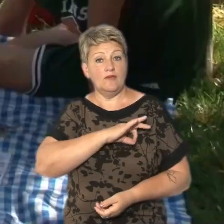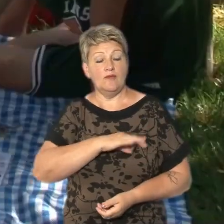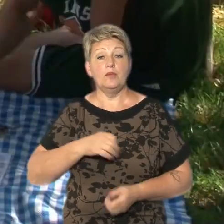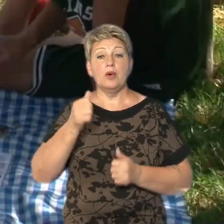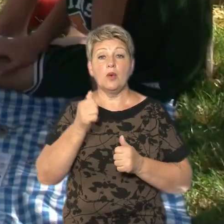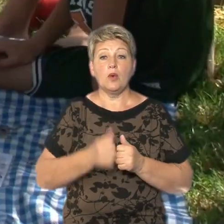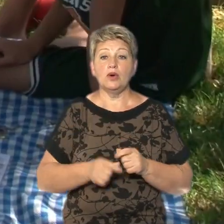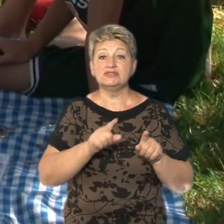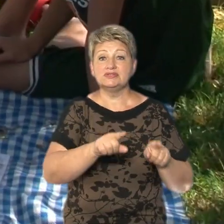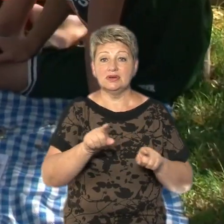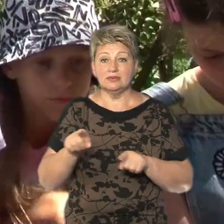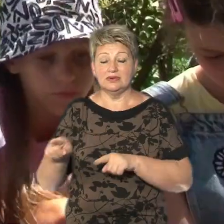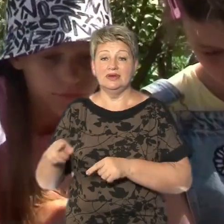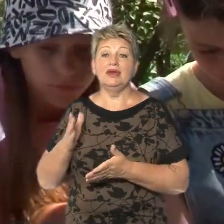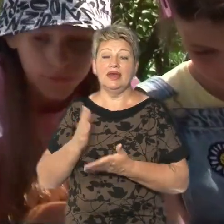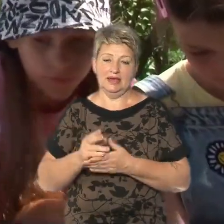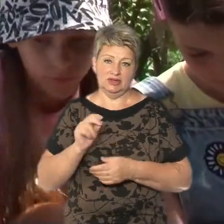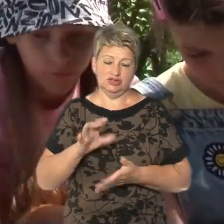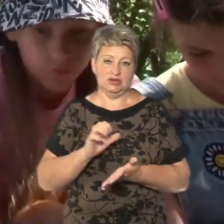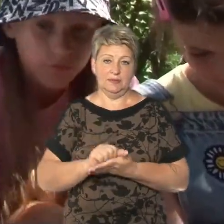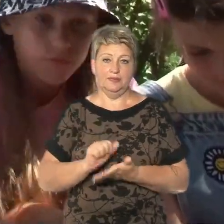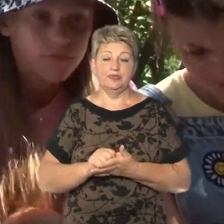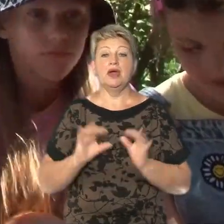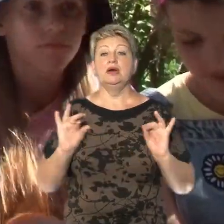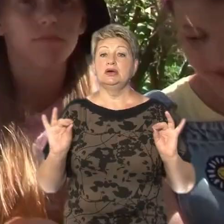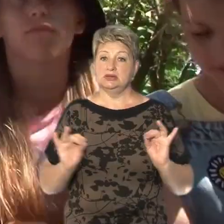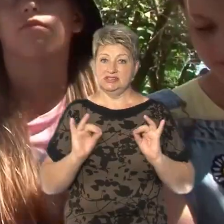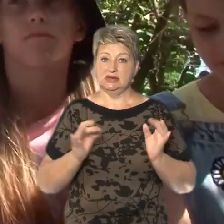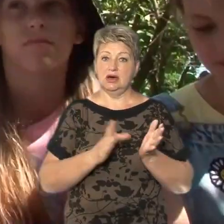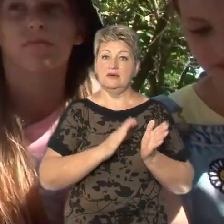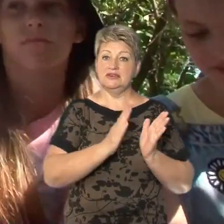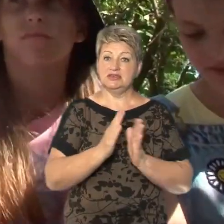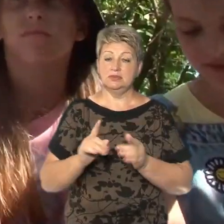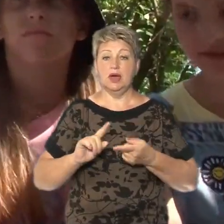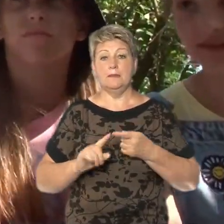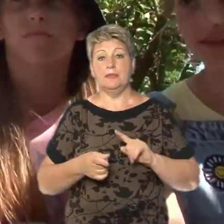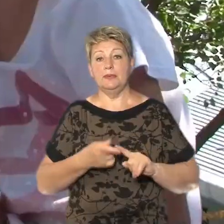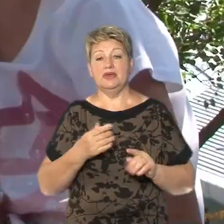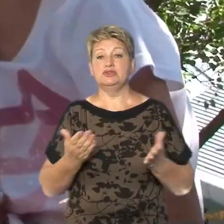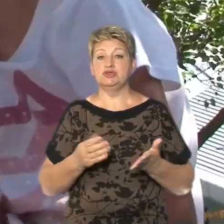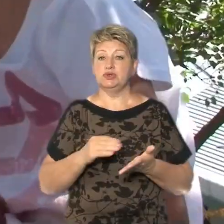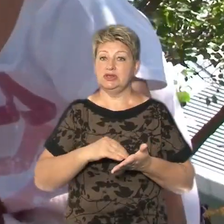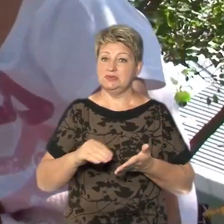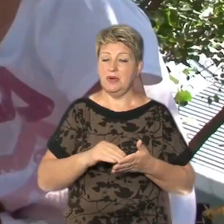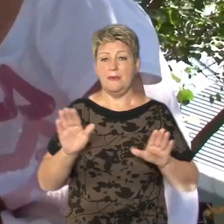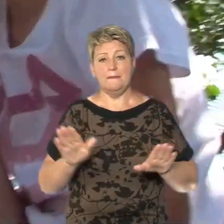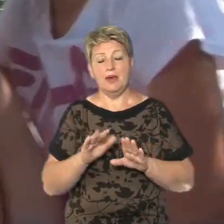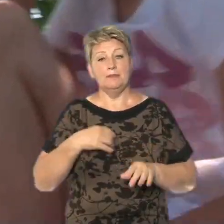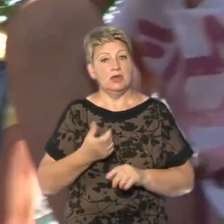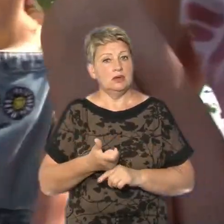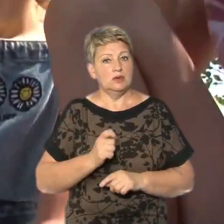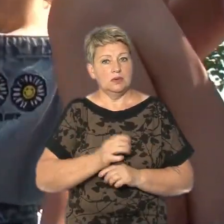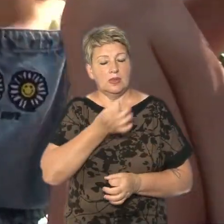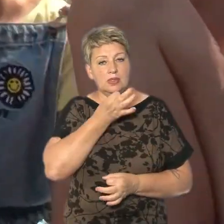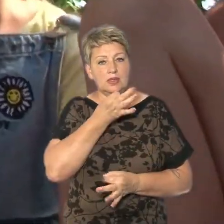кожному є чим зайнятися. Цікаво з книжками. Я так розумію, там є щось пов'язане з прислів'ями. Грати мені сподобалось в